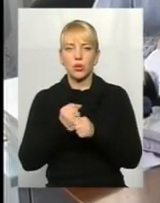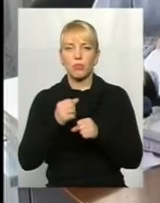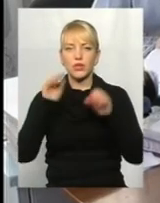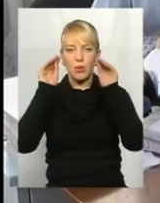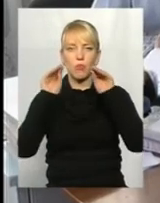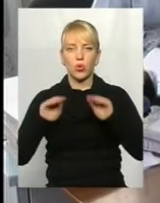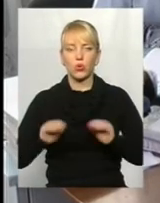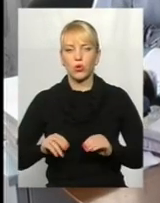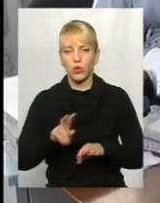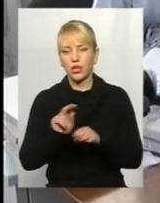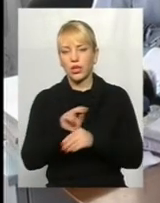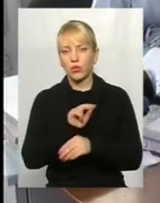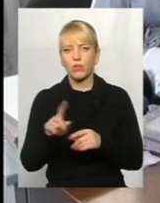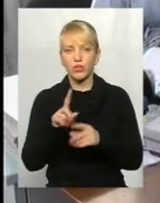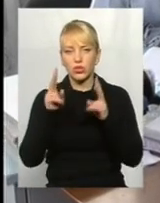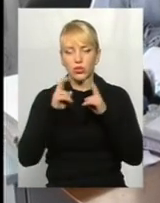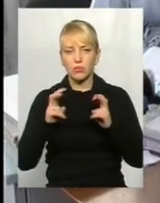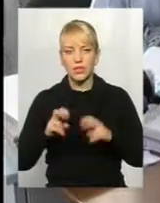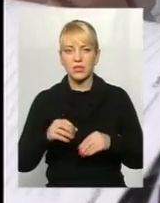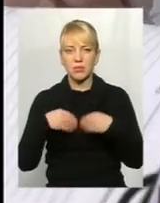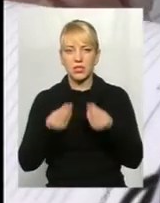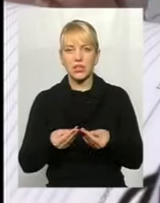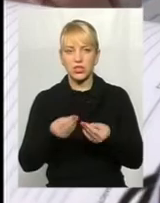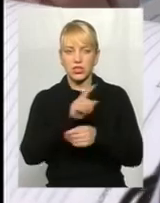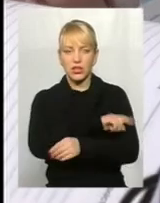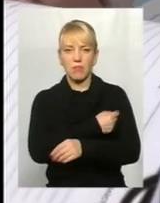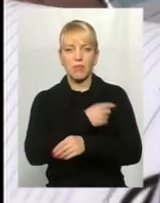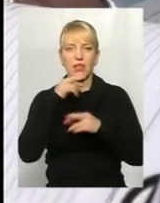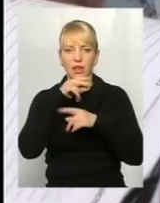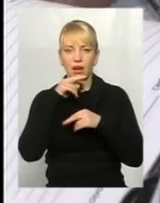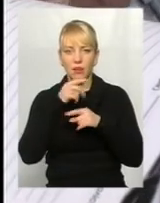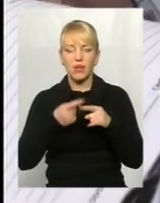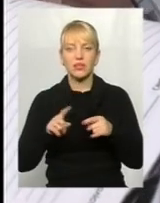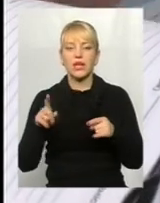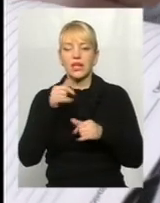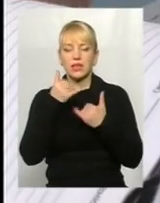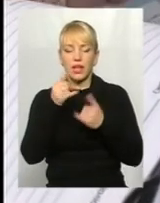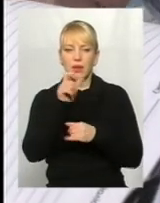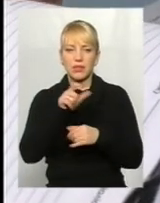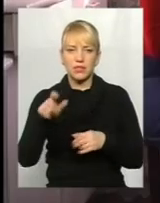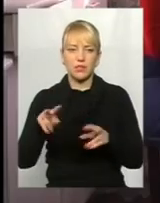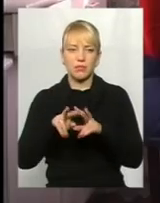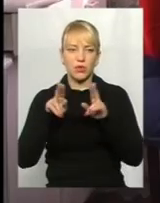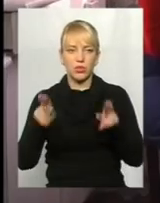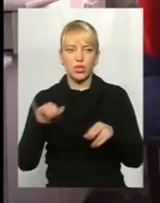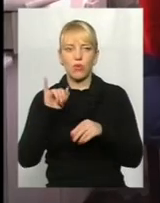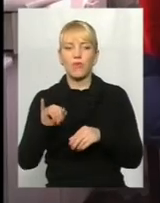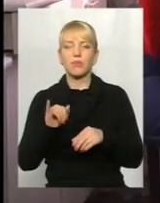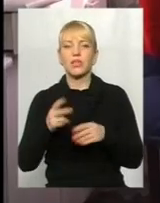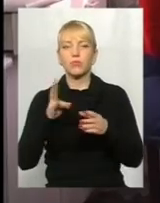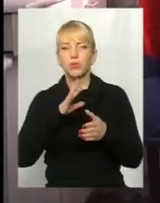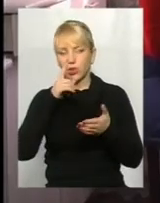лікування, аби обстеження та призначення медикаментів для пацієнтів з тими чи іншими симптомами були однаковими. І разом з тим